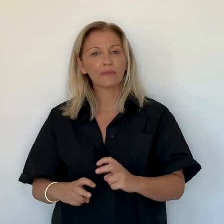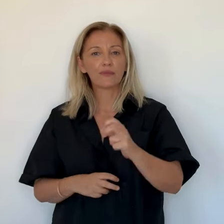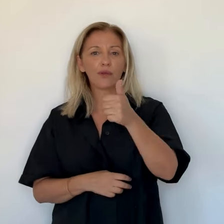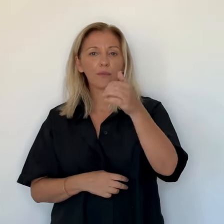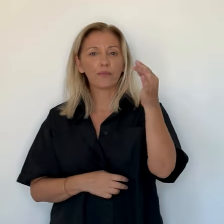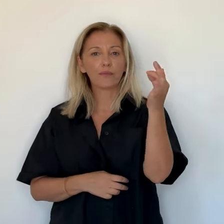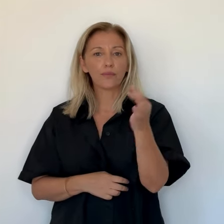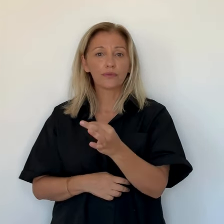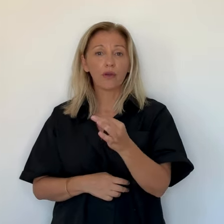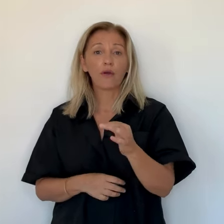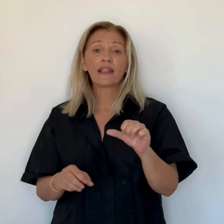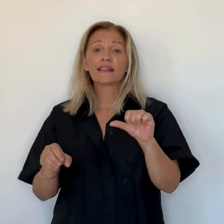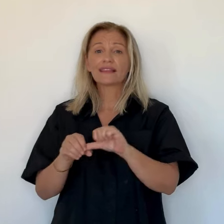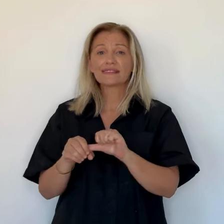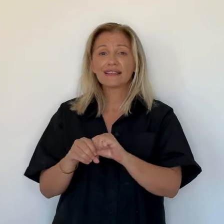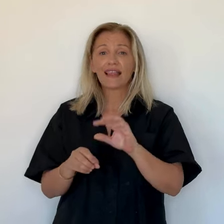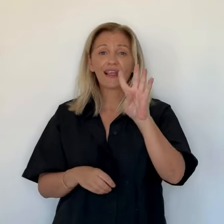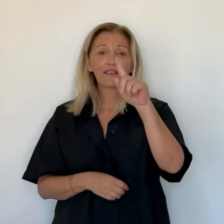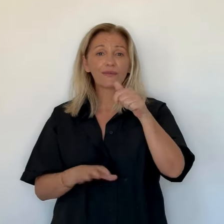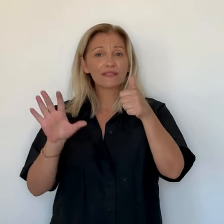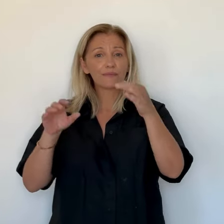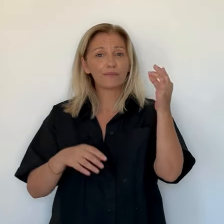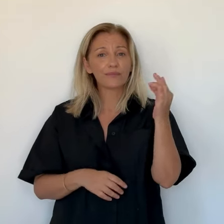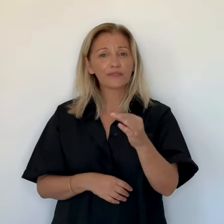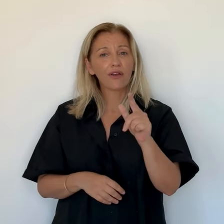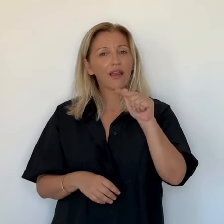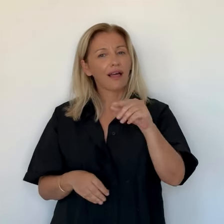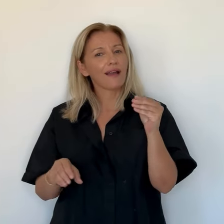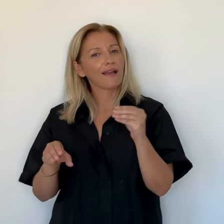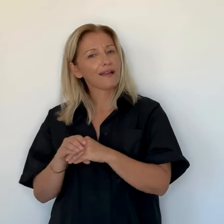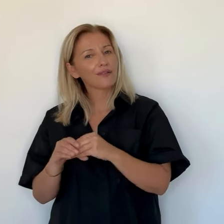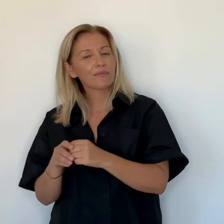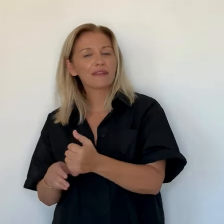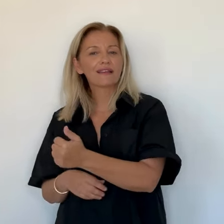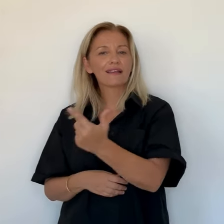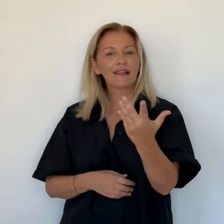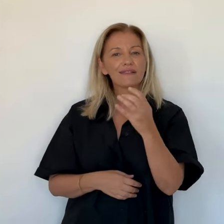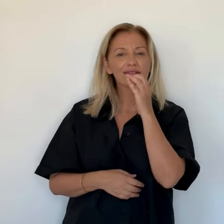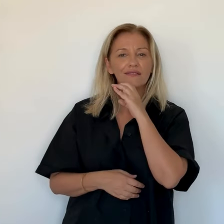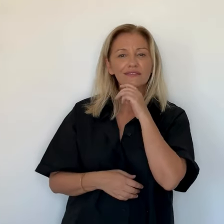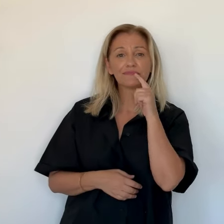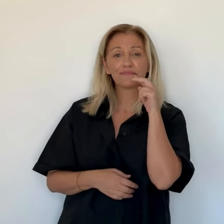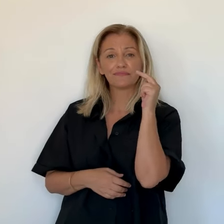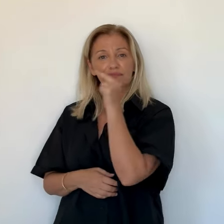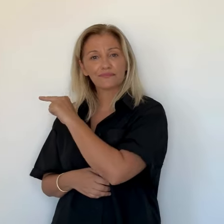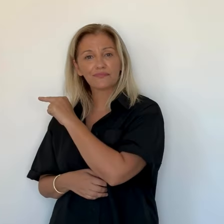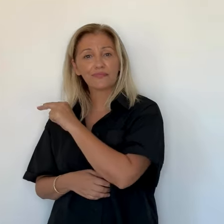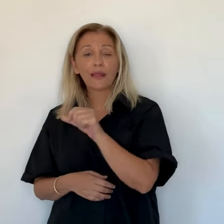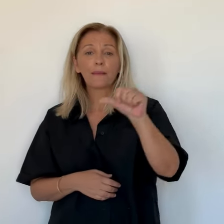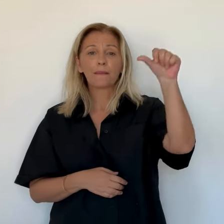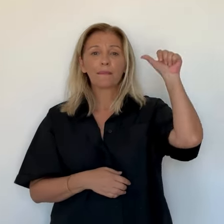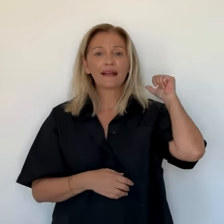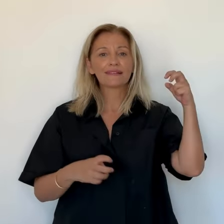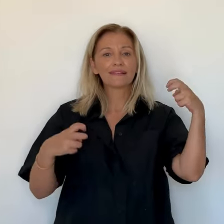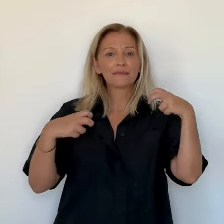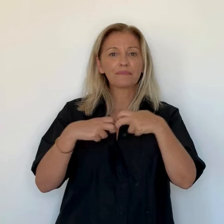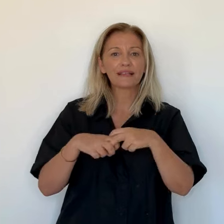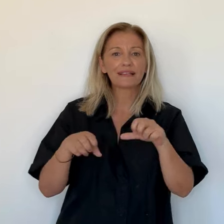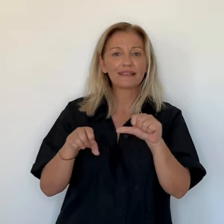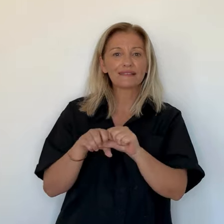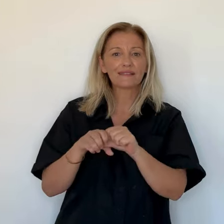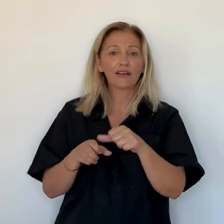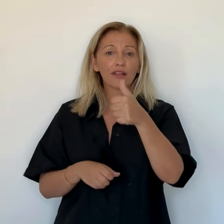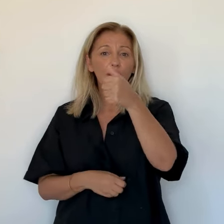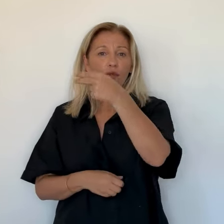moins 4,6% sur le gasoil. Cela représente une économie de quelques centimes. Précision, Capucine Lolané, Alexandra Lassiaï.